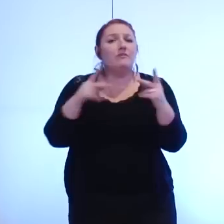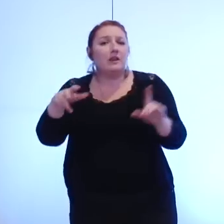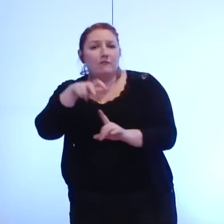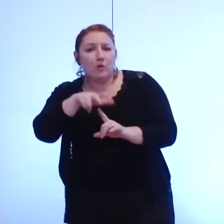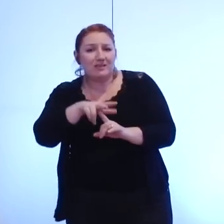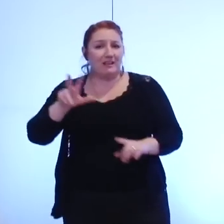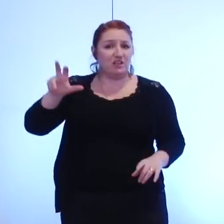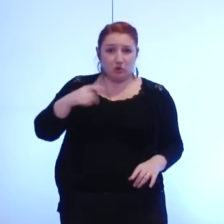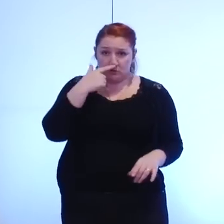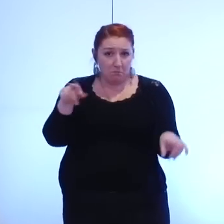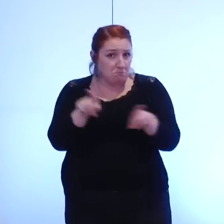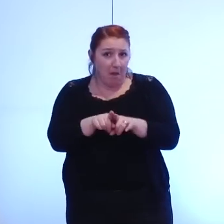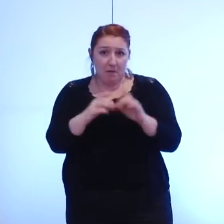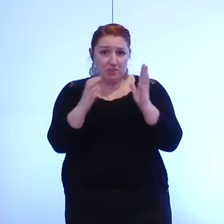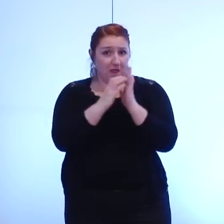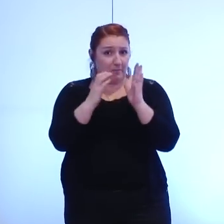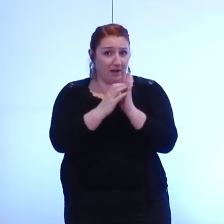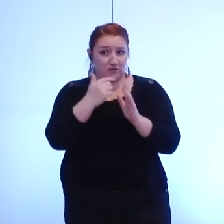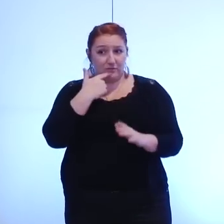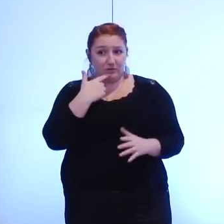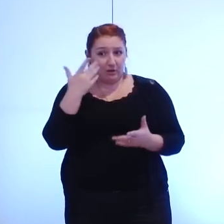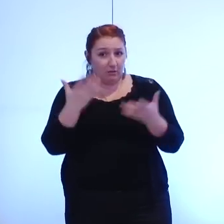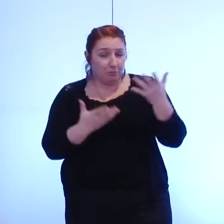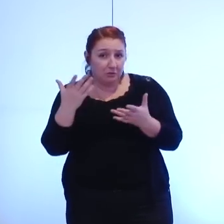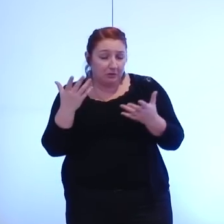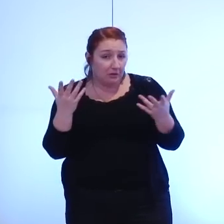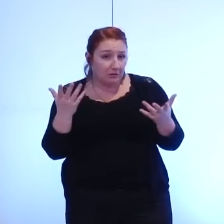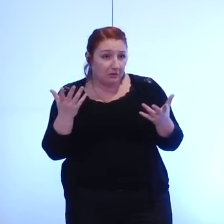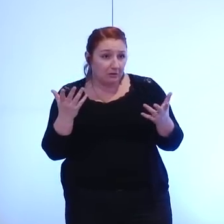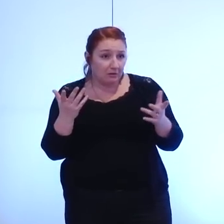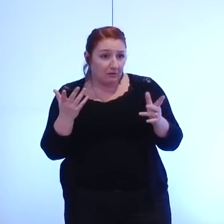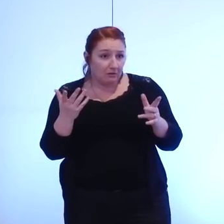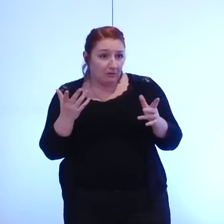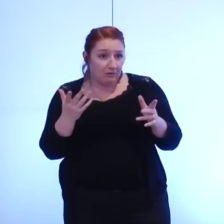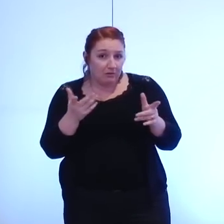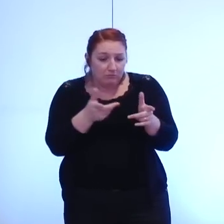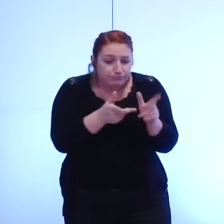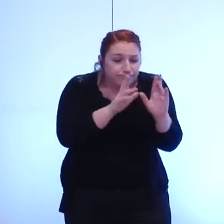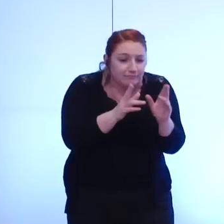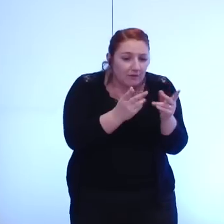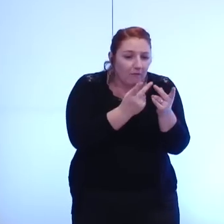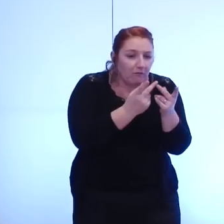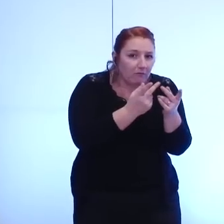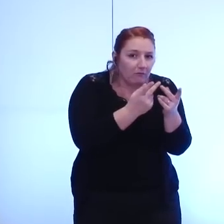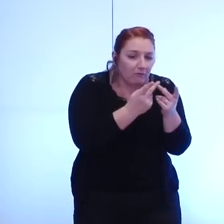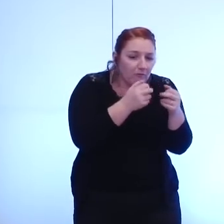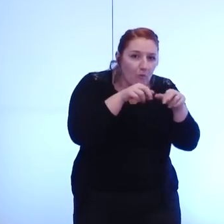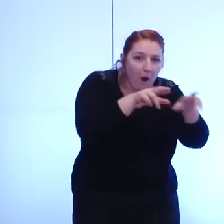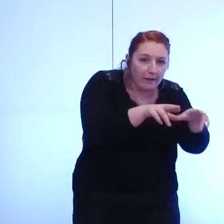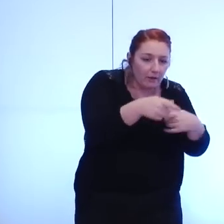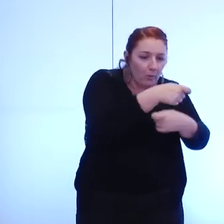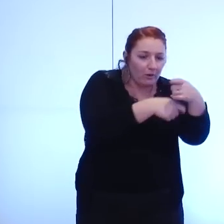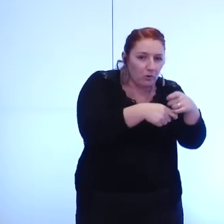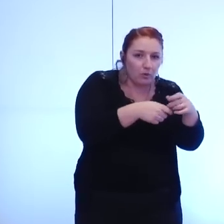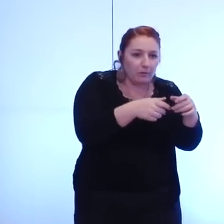et Chirol ils ont le même type de délibération il y aura donc des petits morceaux de sections varie ou d'économie dans plusieurs communes est-ce que vous envisagez à